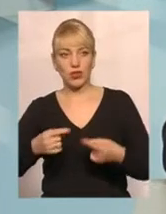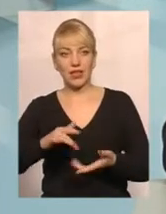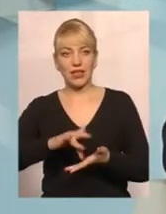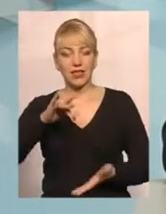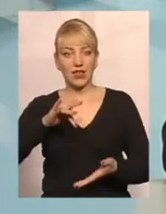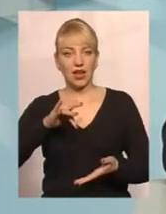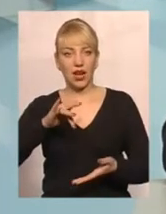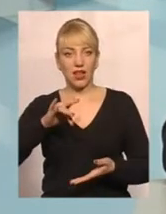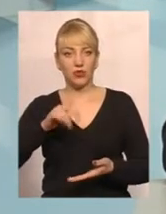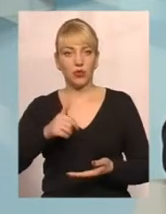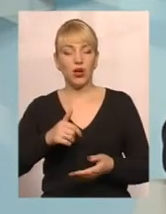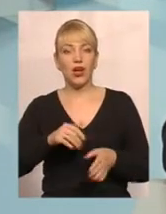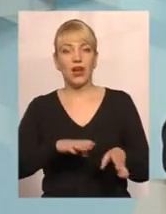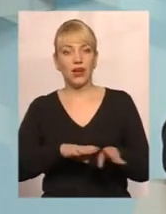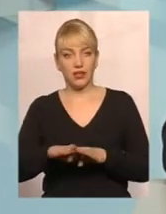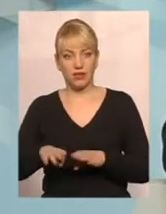рівні, зокрема.